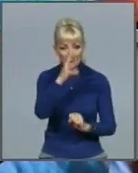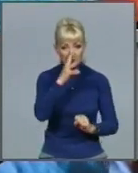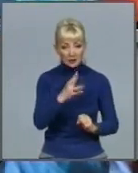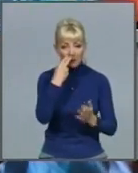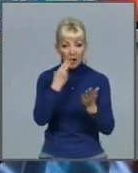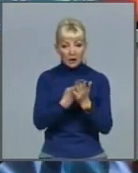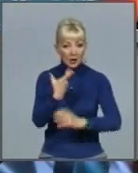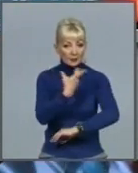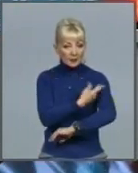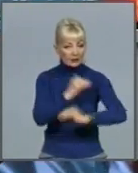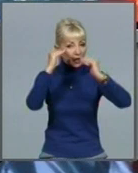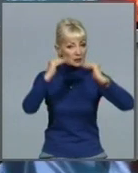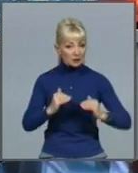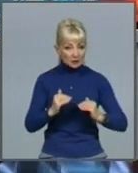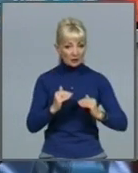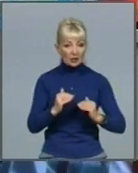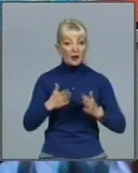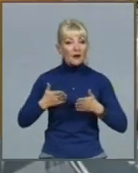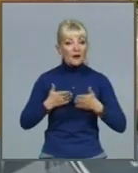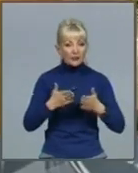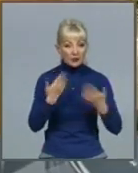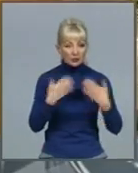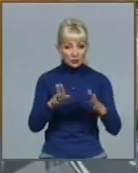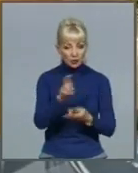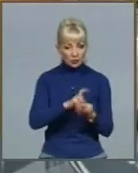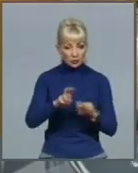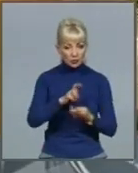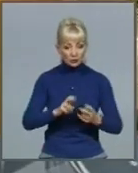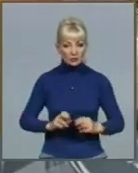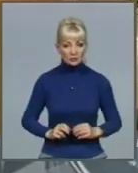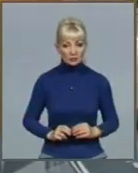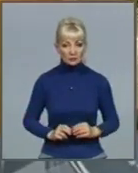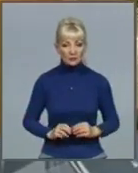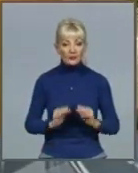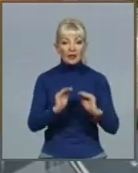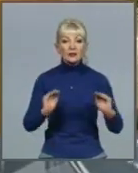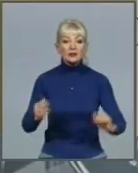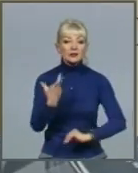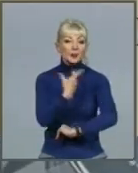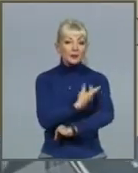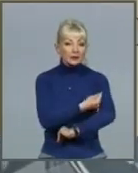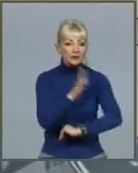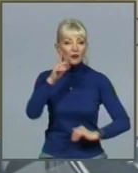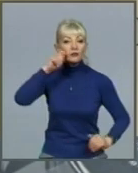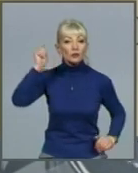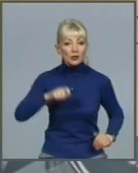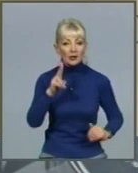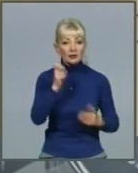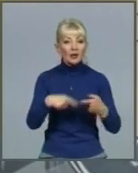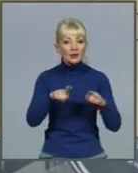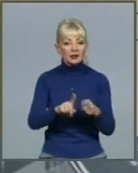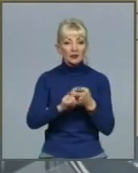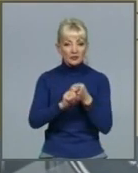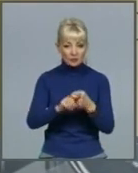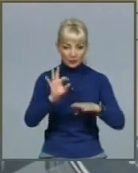знизився. Вихід у Міністерстві вже шукають. Дитяча імунізація в Україні на такі інфекційні захворювання, як